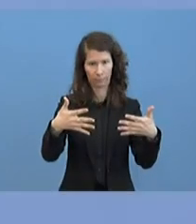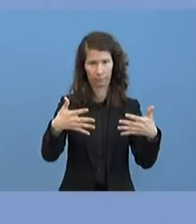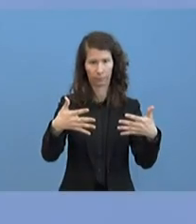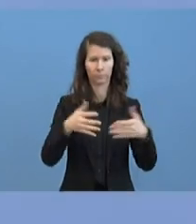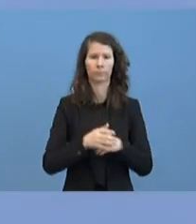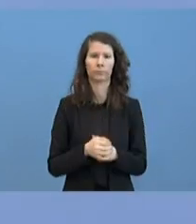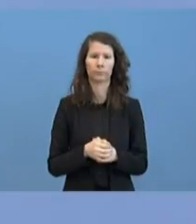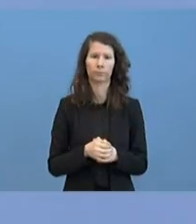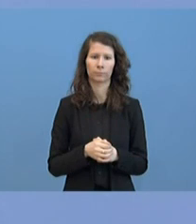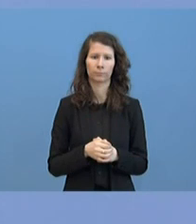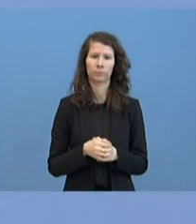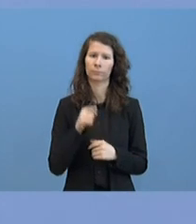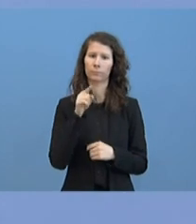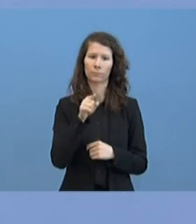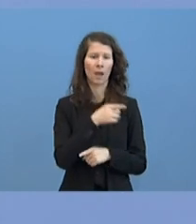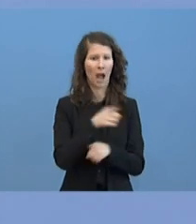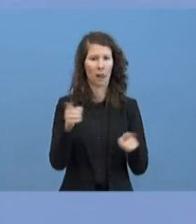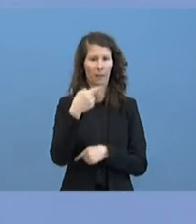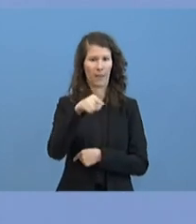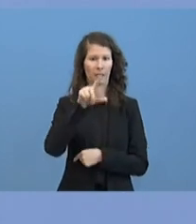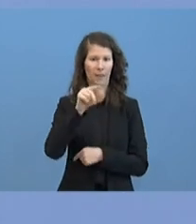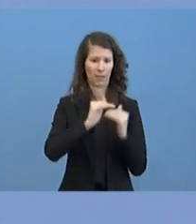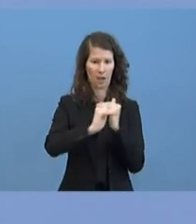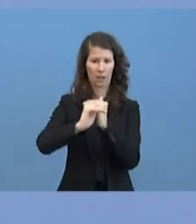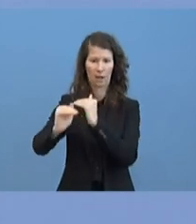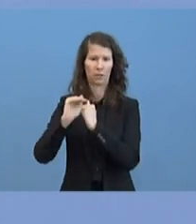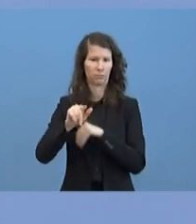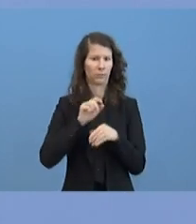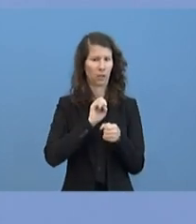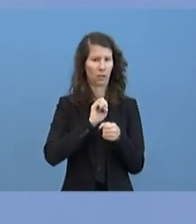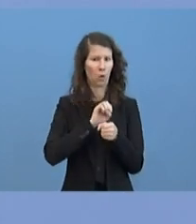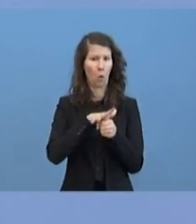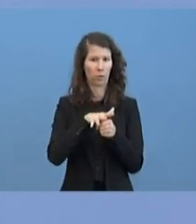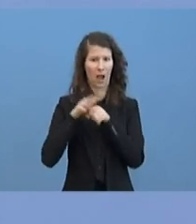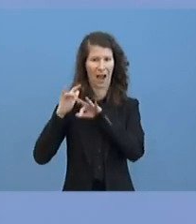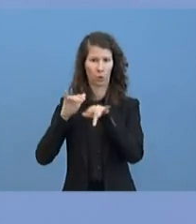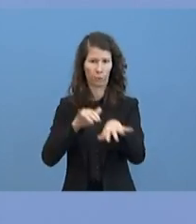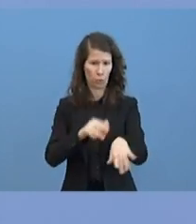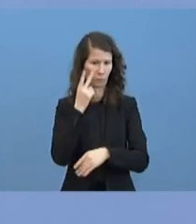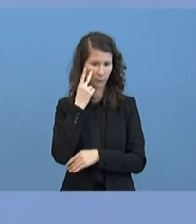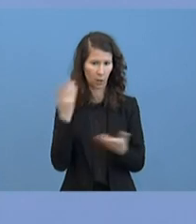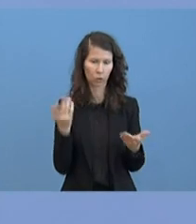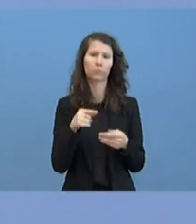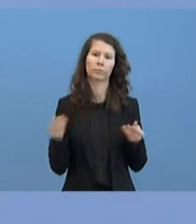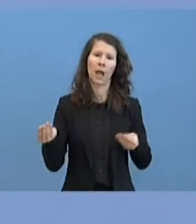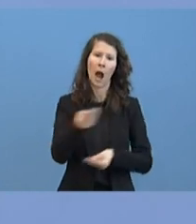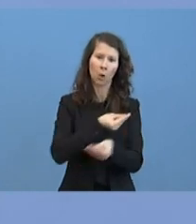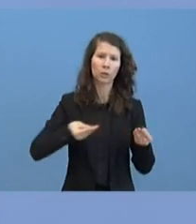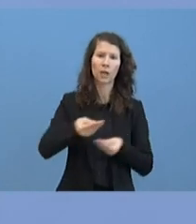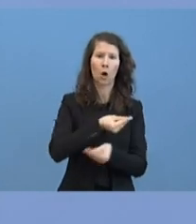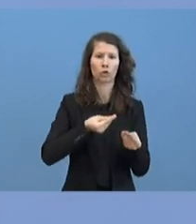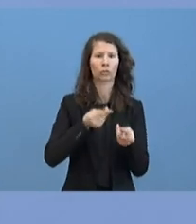sie in allen G20-Ländern auf die Menschen und die Wirtschaft hat. Dazu ist ein Austausch und eine koordinierte Antwort der